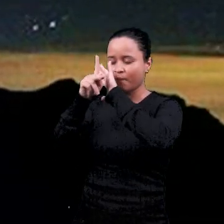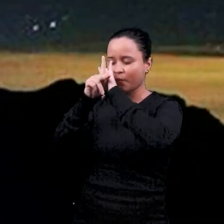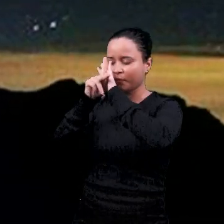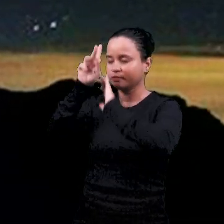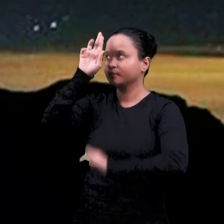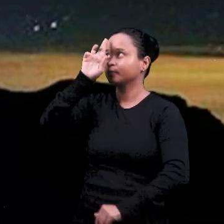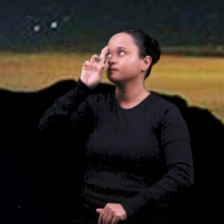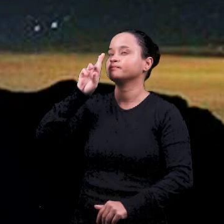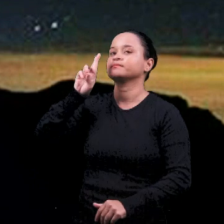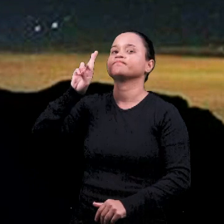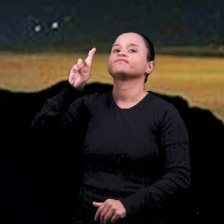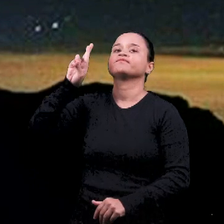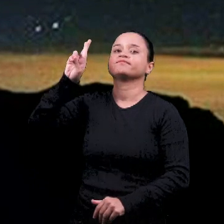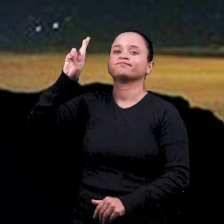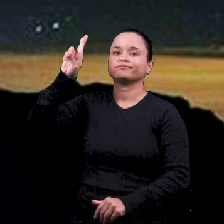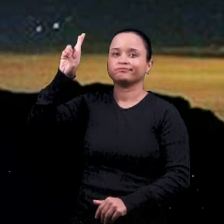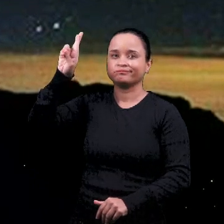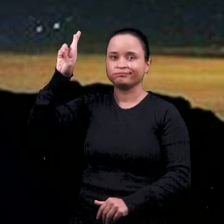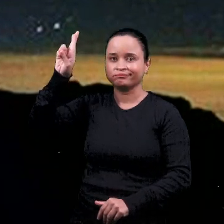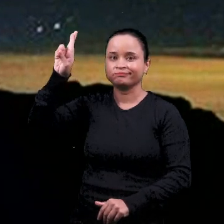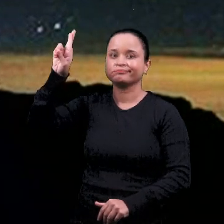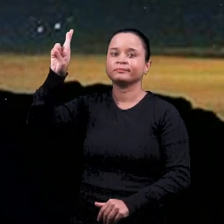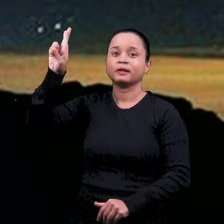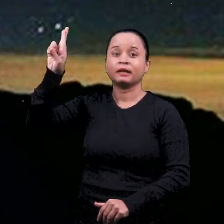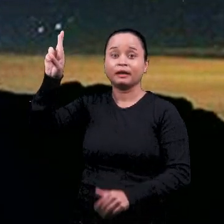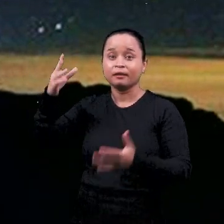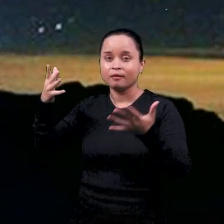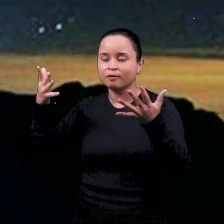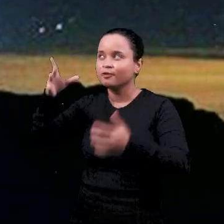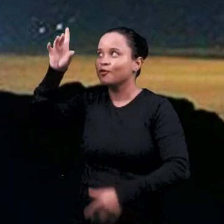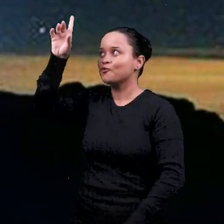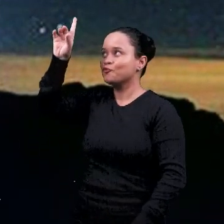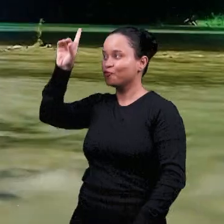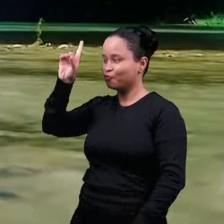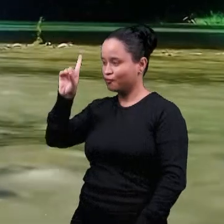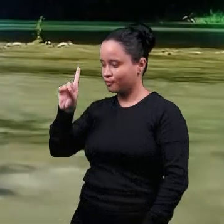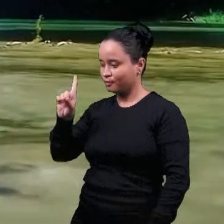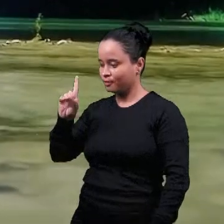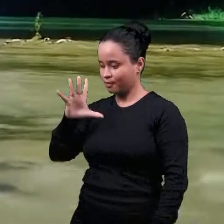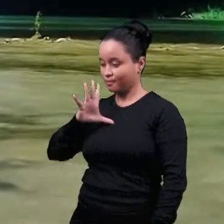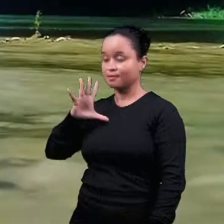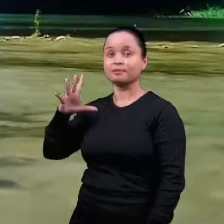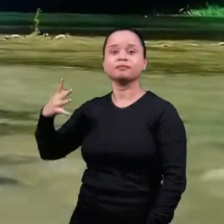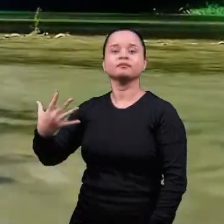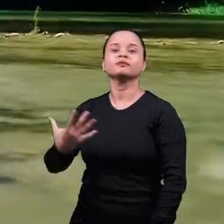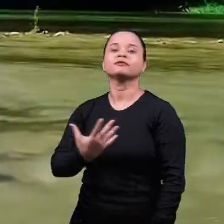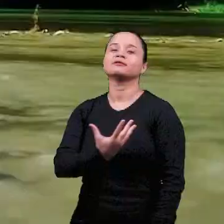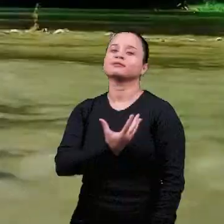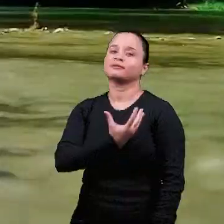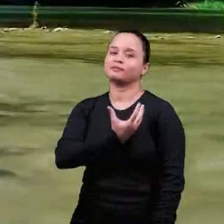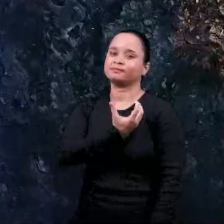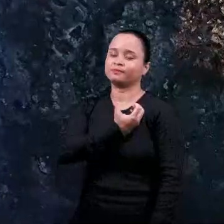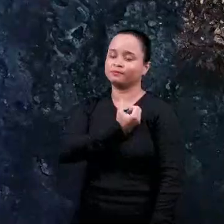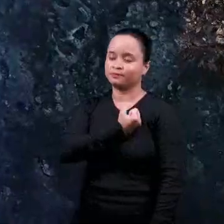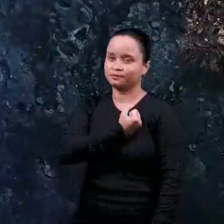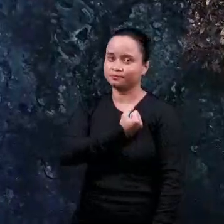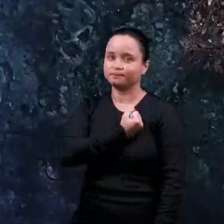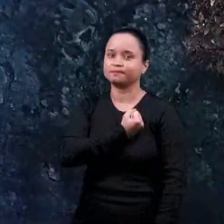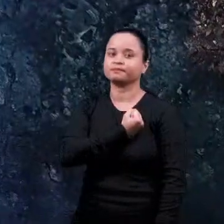И утренняя звезда коснулась меня лучами своими.